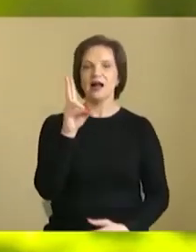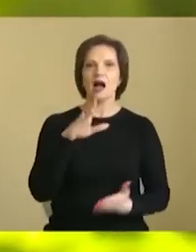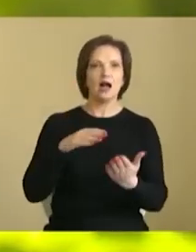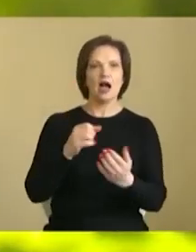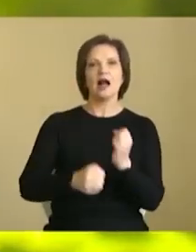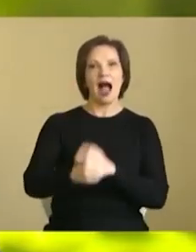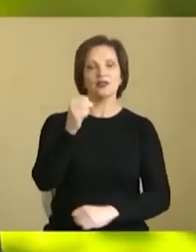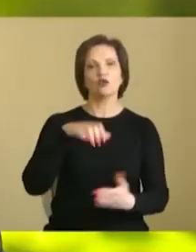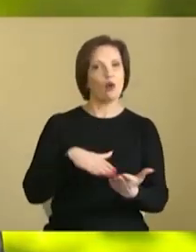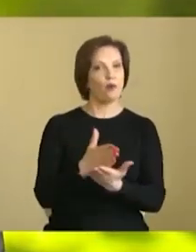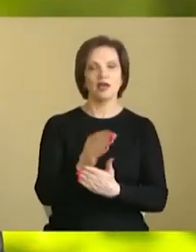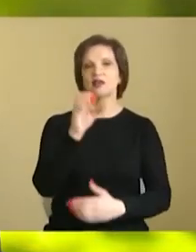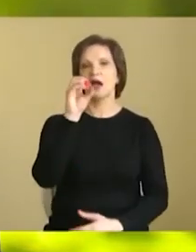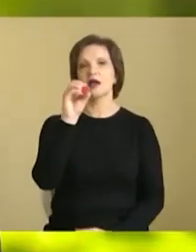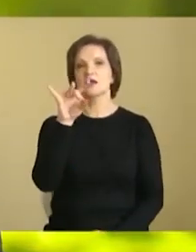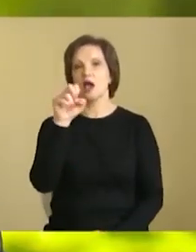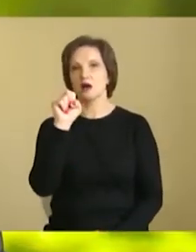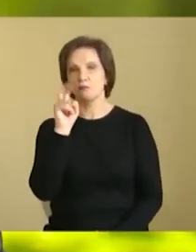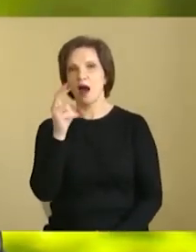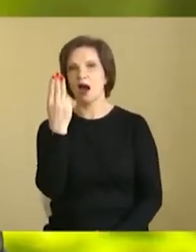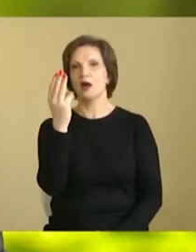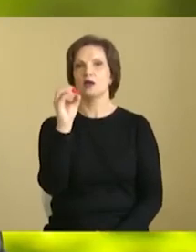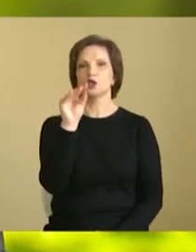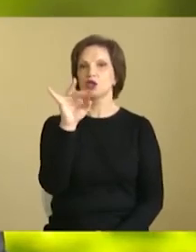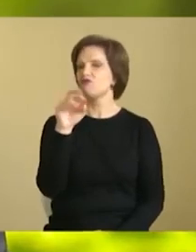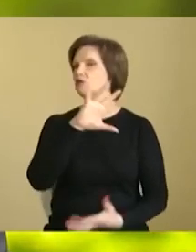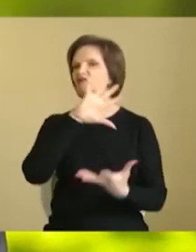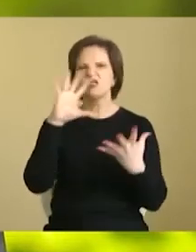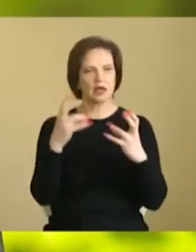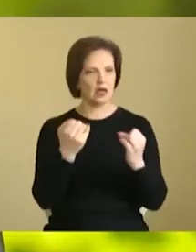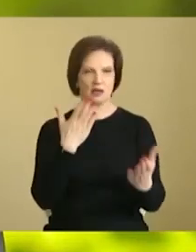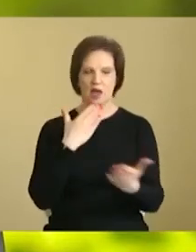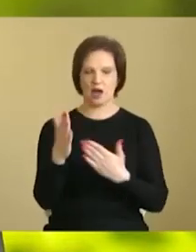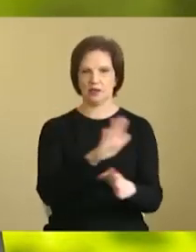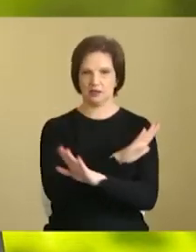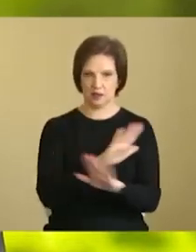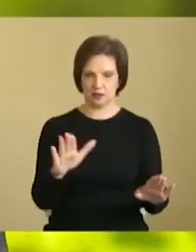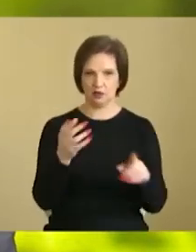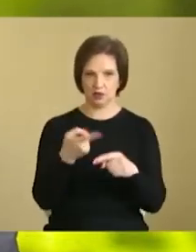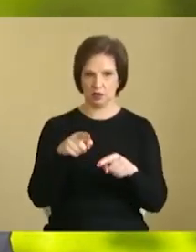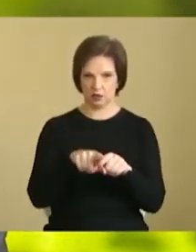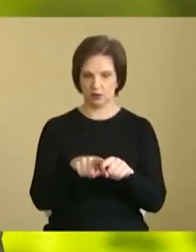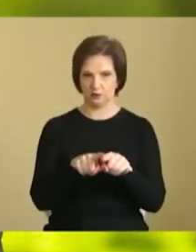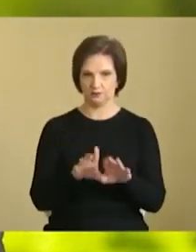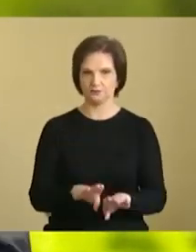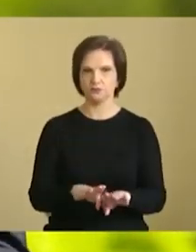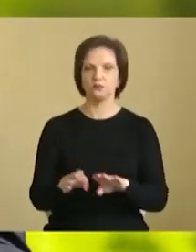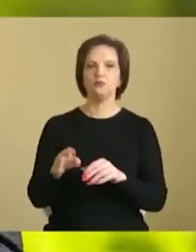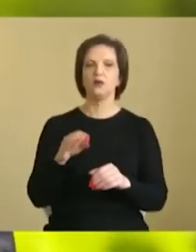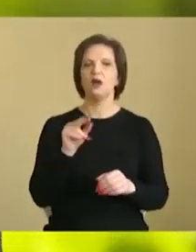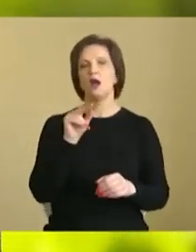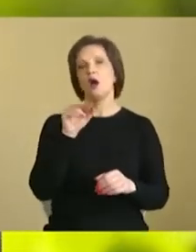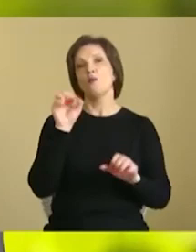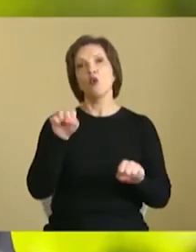Чи присутні вони, коли ми обговорюємо з прем'єр-міністром деякі ключові посади, може бути присутні. Чи